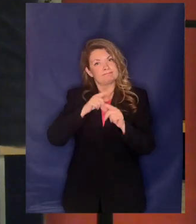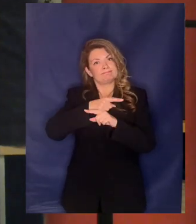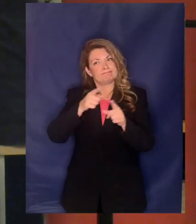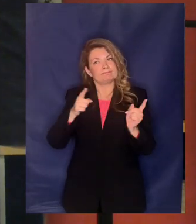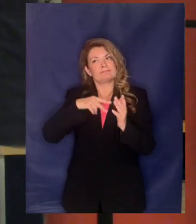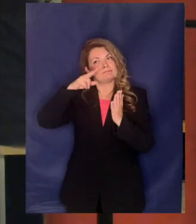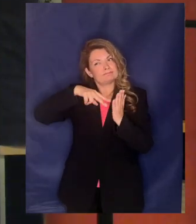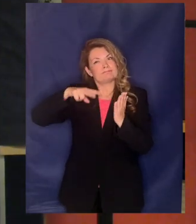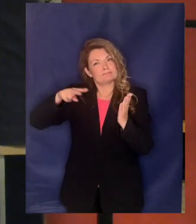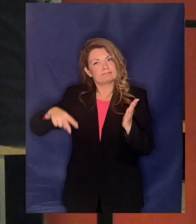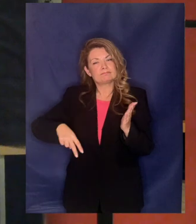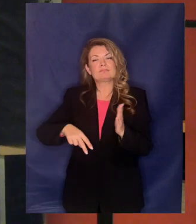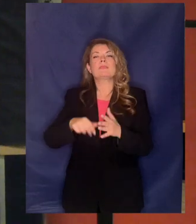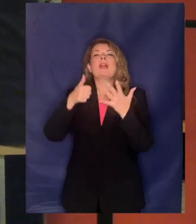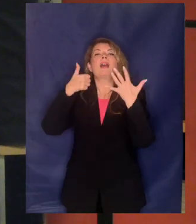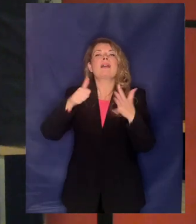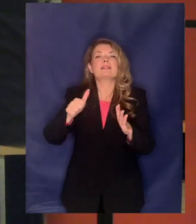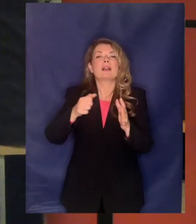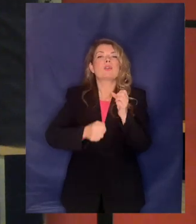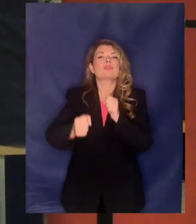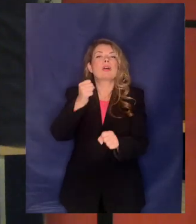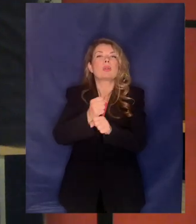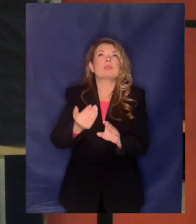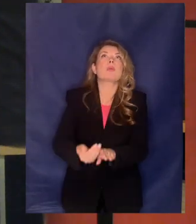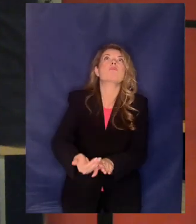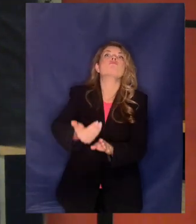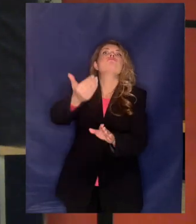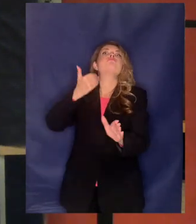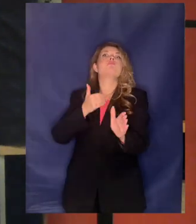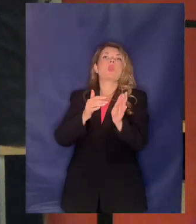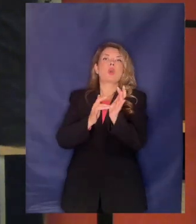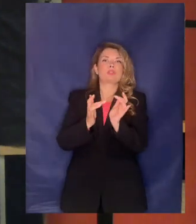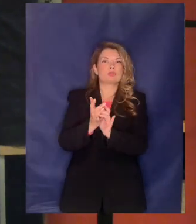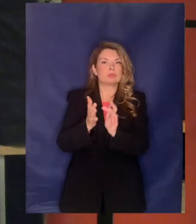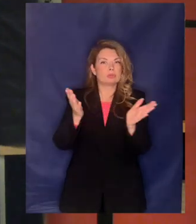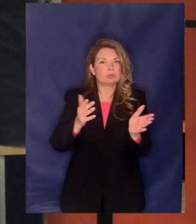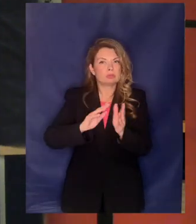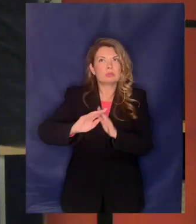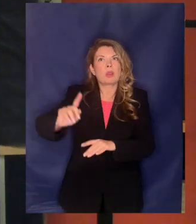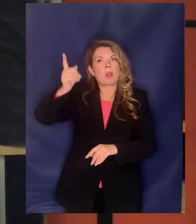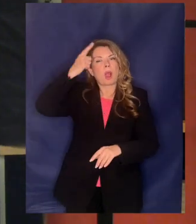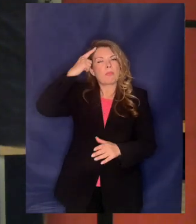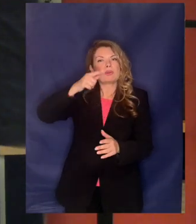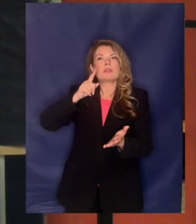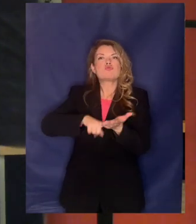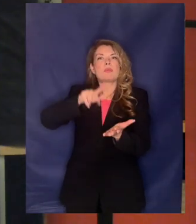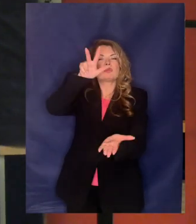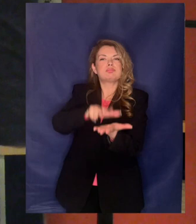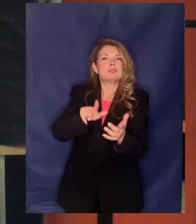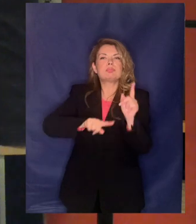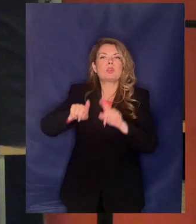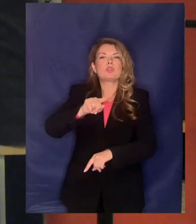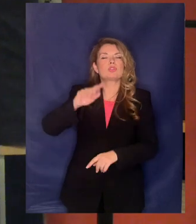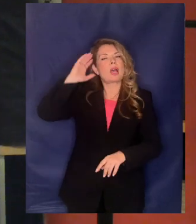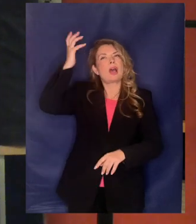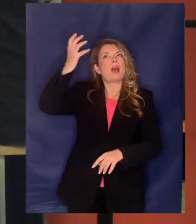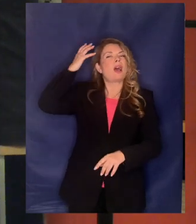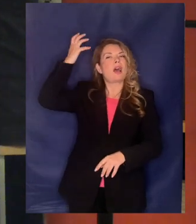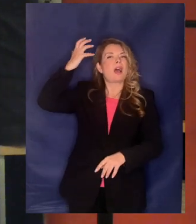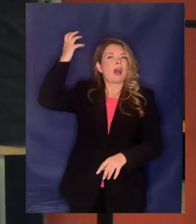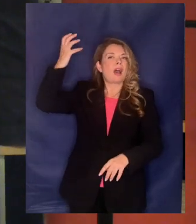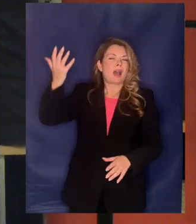τα κείμενα 600 χρόνια π.Χ. όταν ομοθέτησαν ο Σόλωνας υπήρχε η δουλεία ίδατος